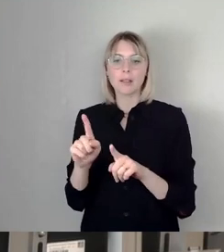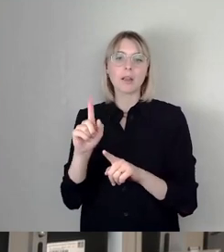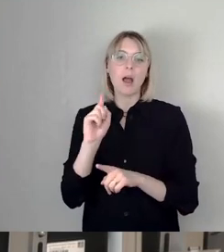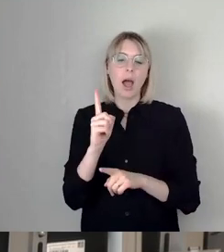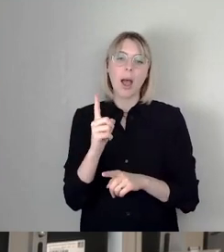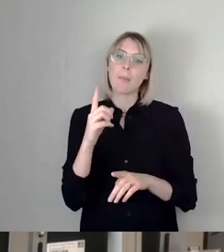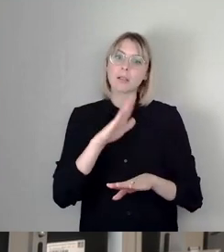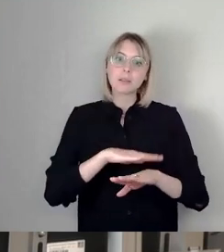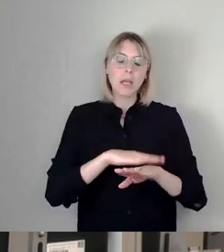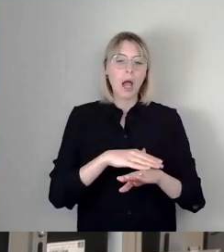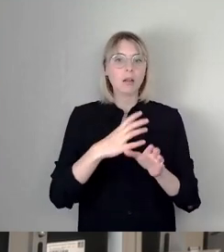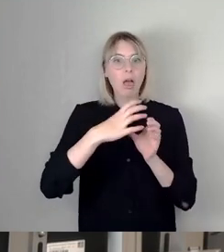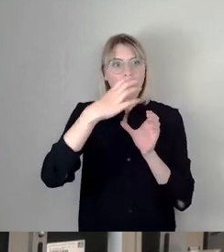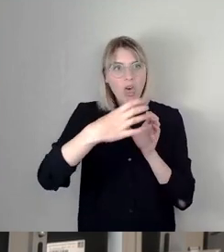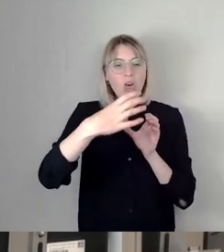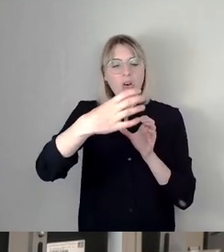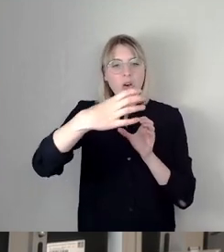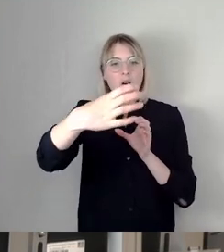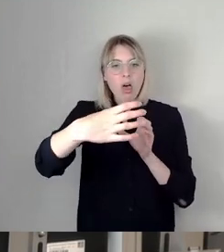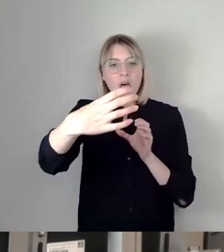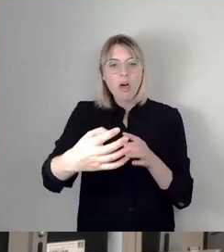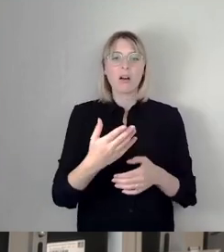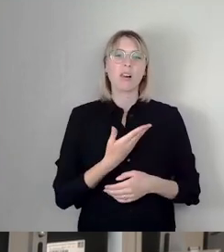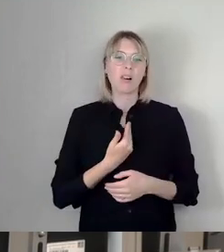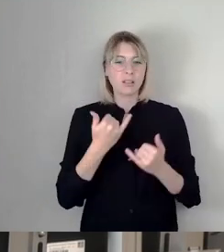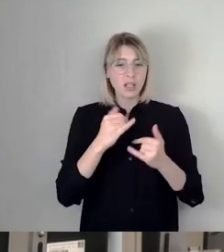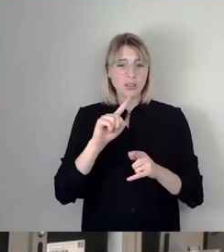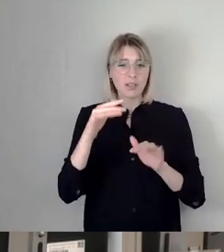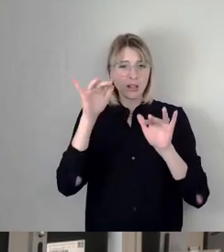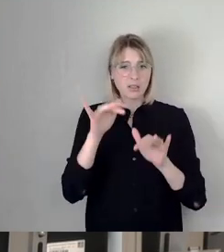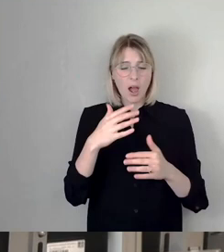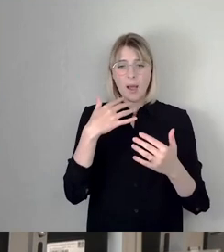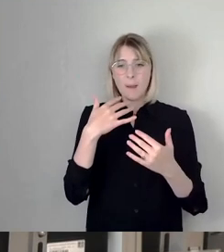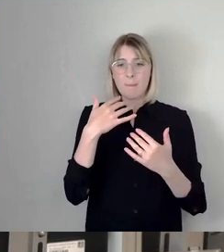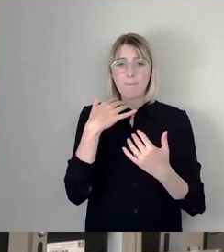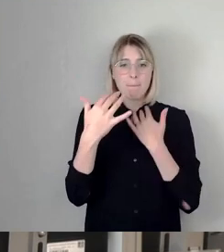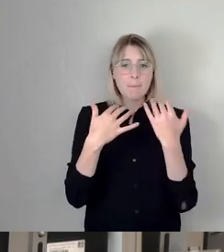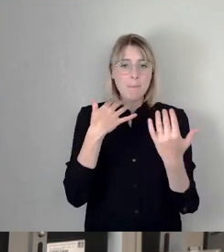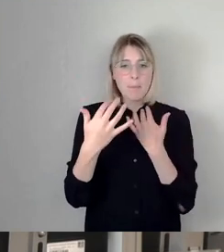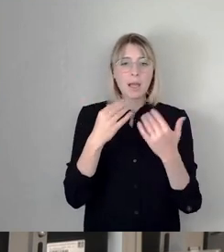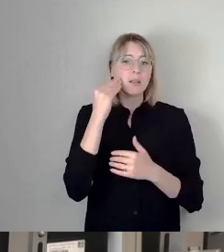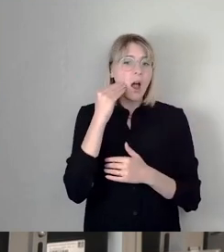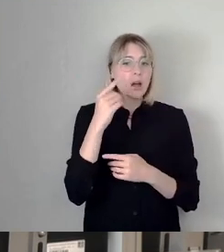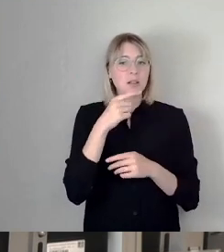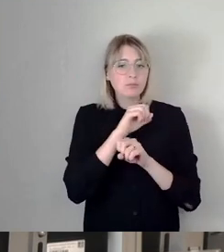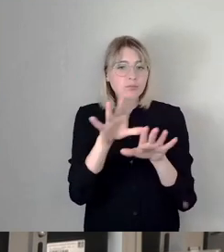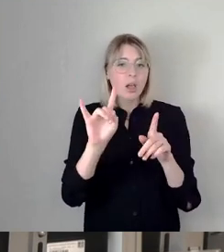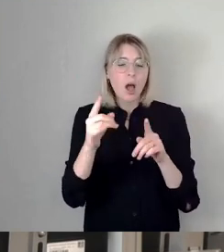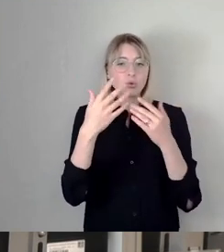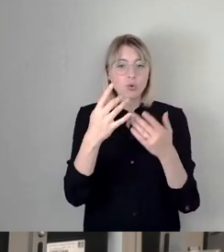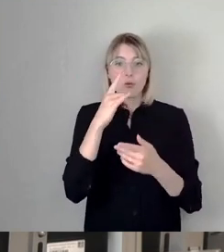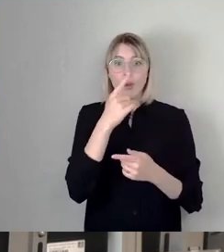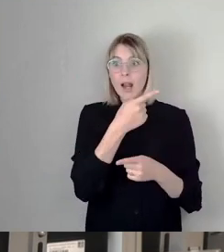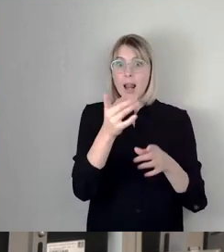Grübeln kommt. Weil man hört jetzt wiederum in der Berichterstattung auch zu dieser Vorlage, wenn alles gut läuft, fährt da vielleicht im Jahr